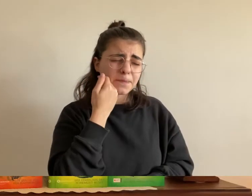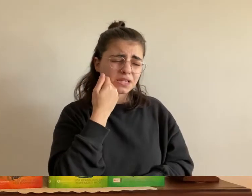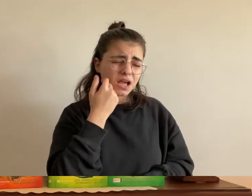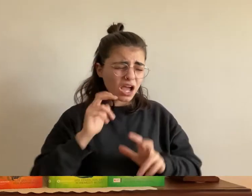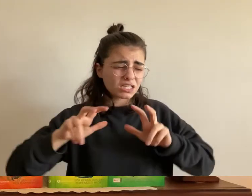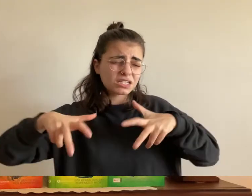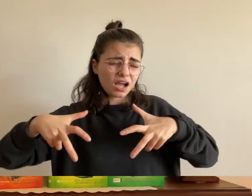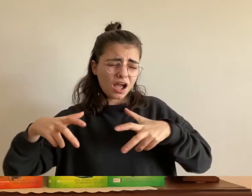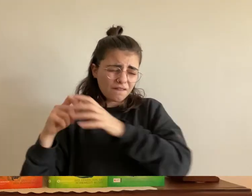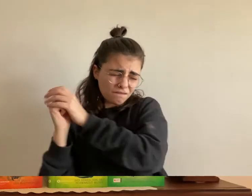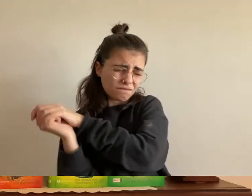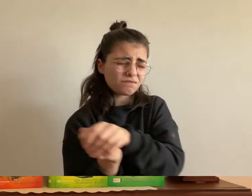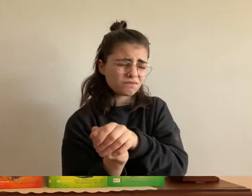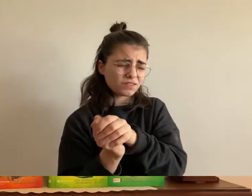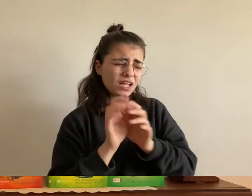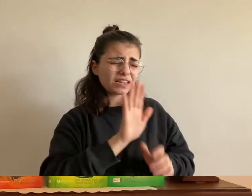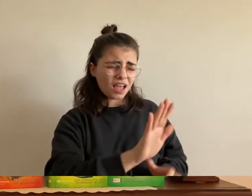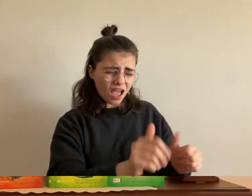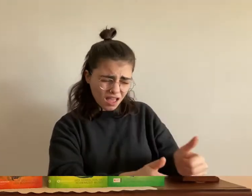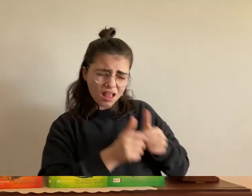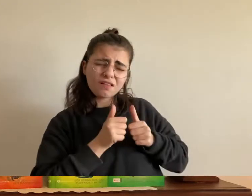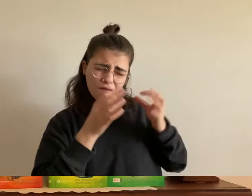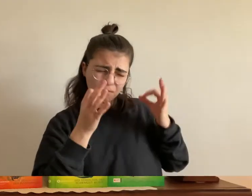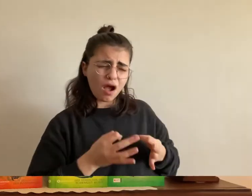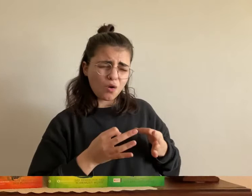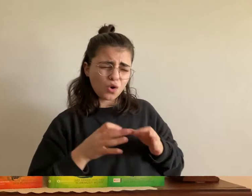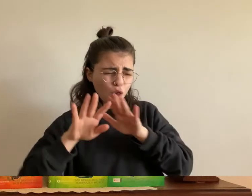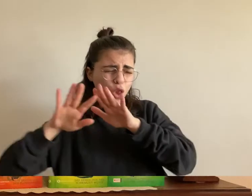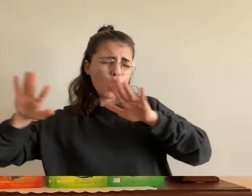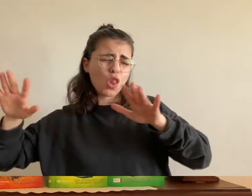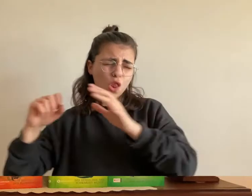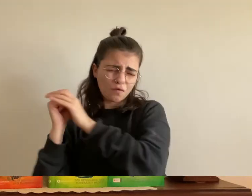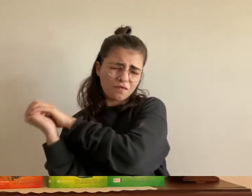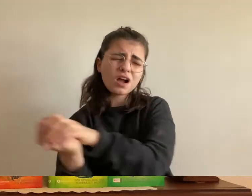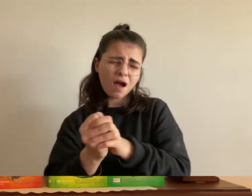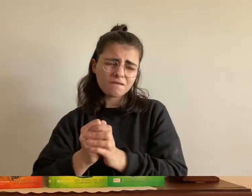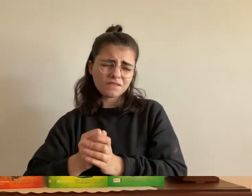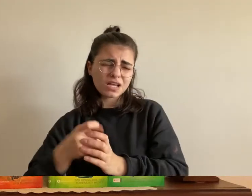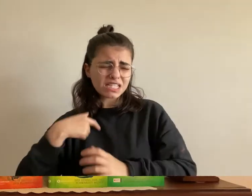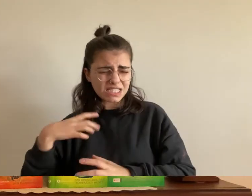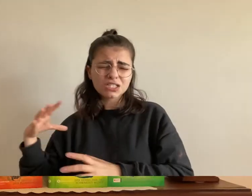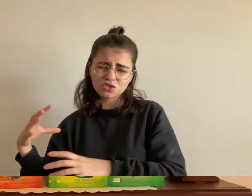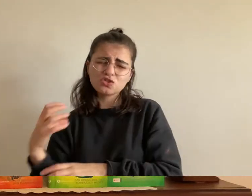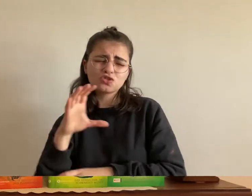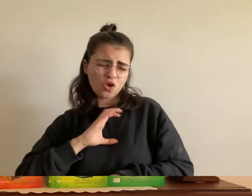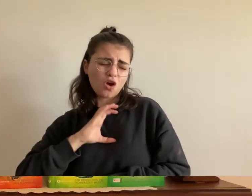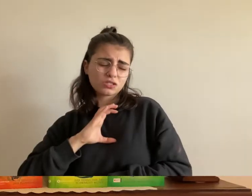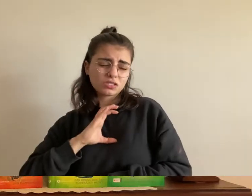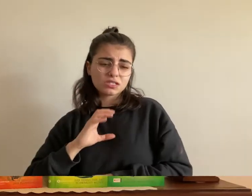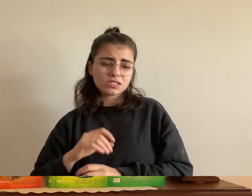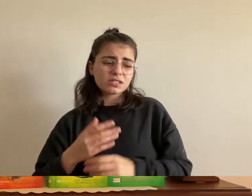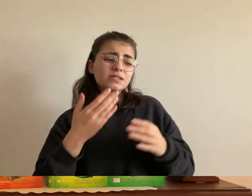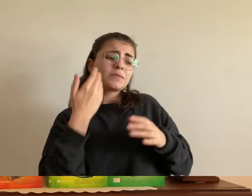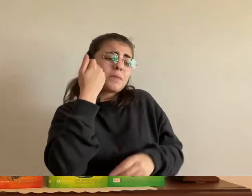er schloss für einen moment die augen bitte hilf mir adana schnaubte und hielt weiter auf den